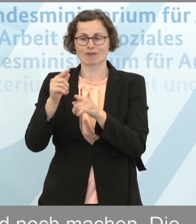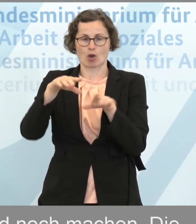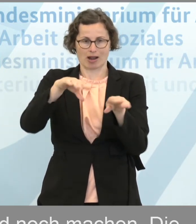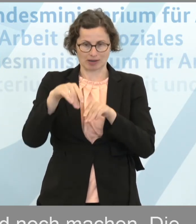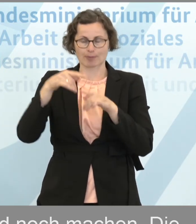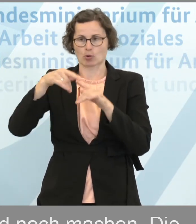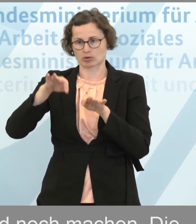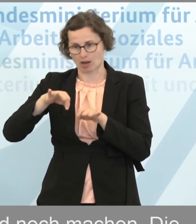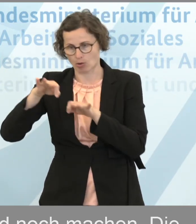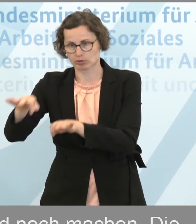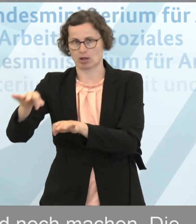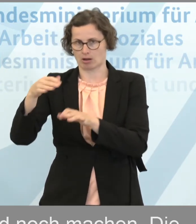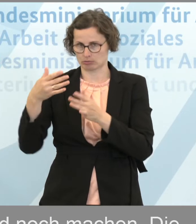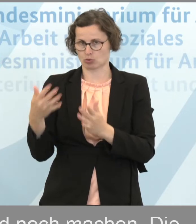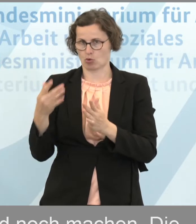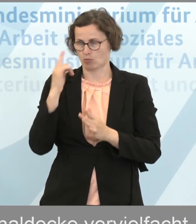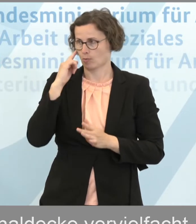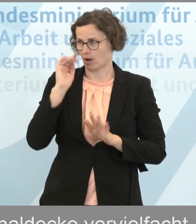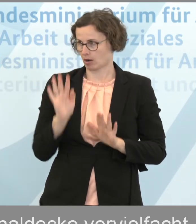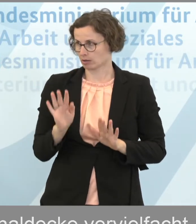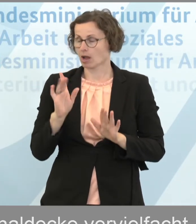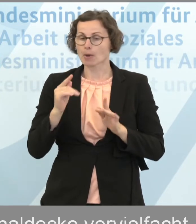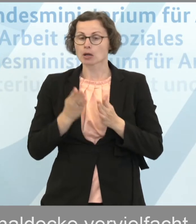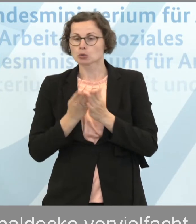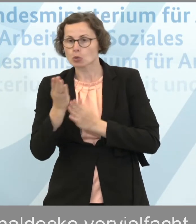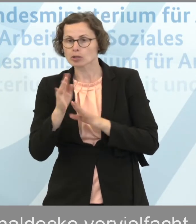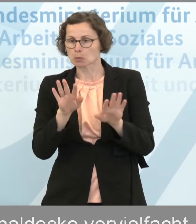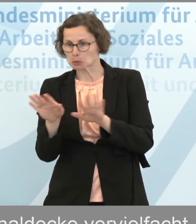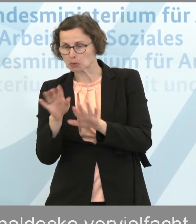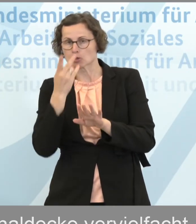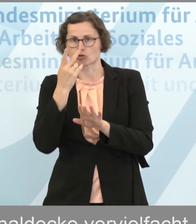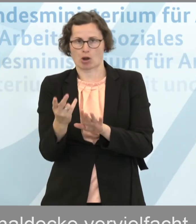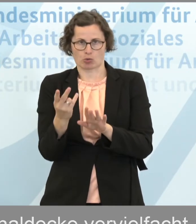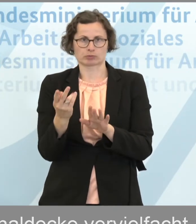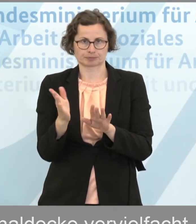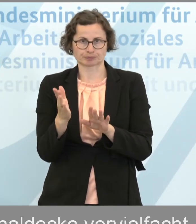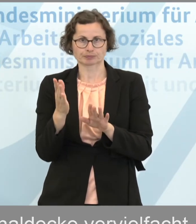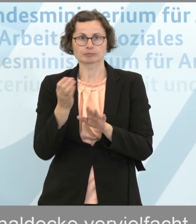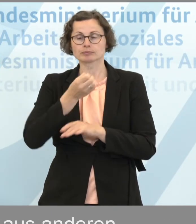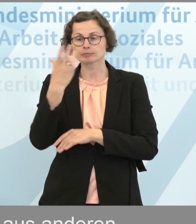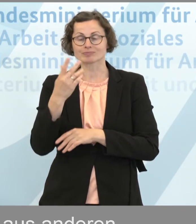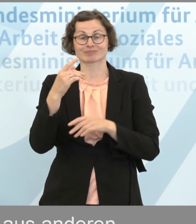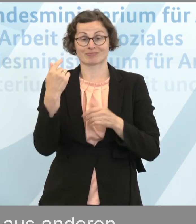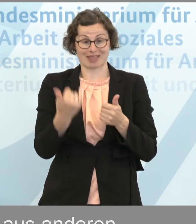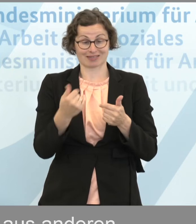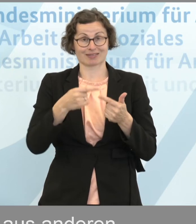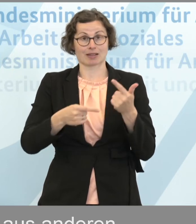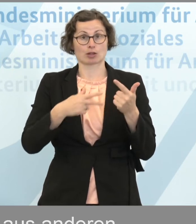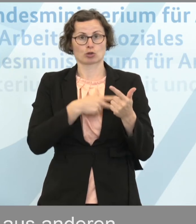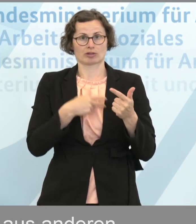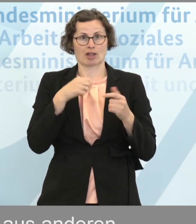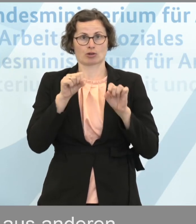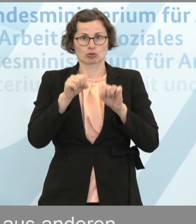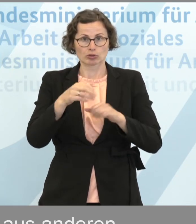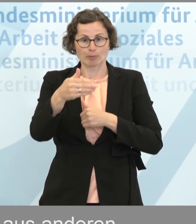jetzt sukzessive auch stattfinden, auch. Und das müssen wir dauerhaft auch durchhalten. Mit dem Sozialschutzpaket ergibt sich ein